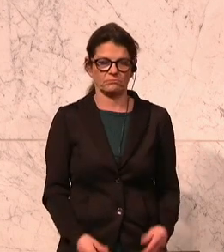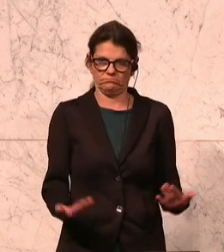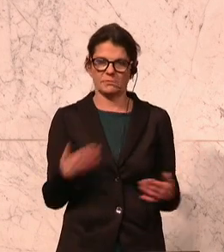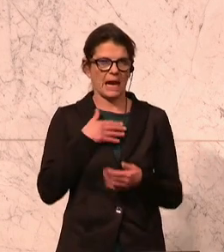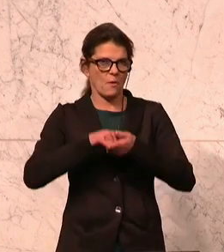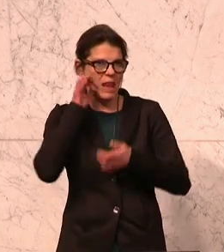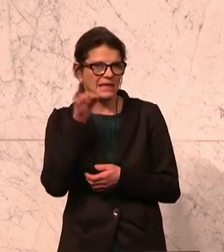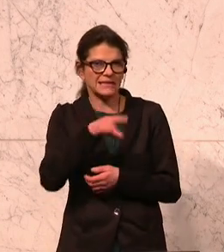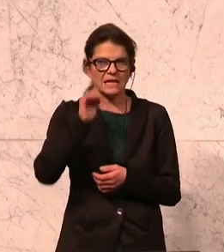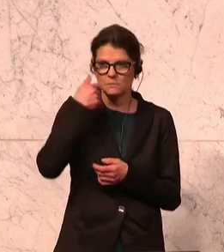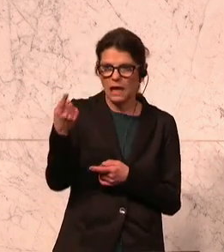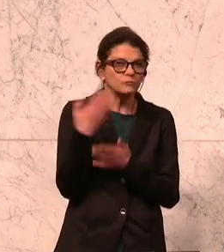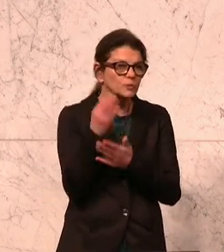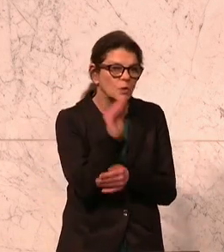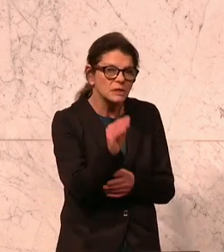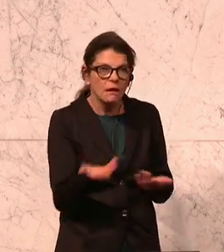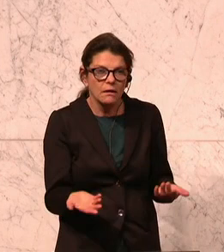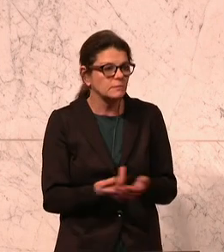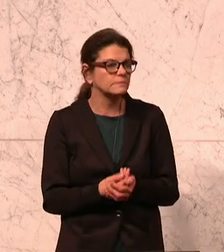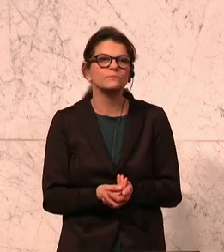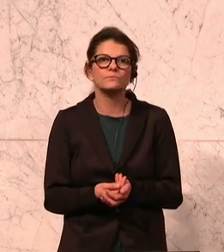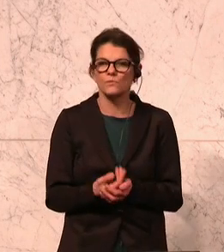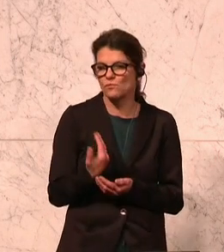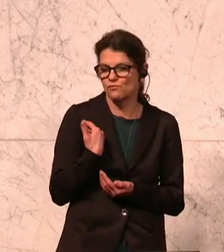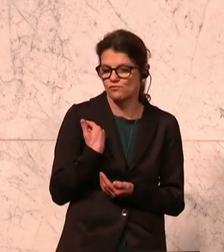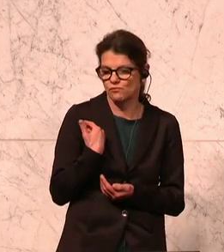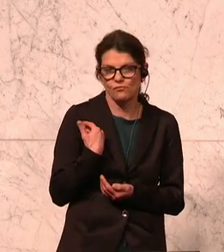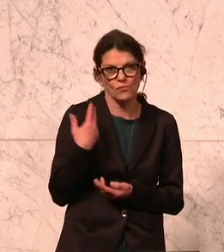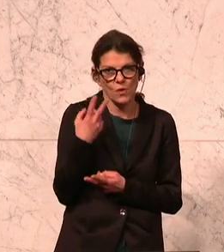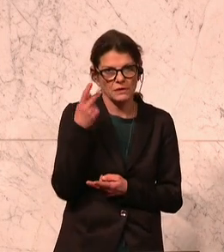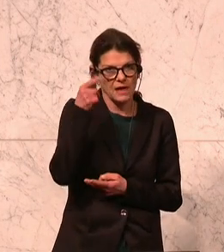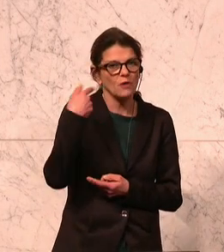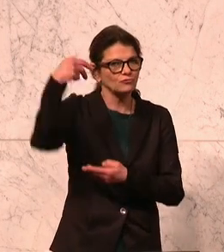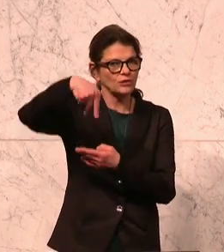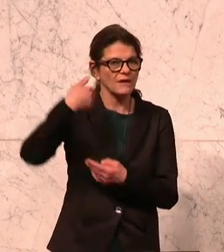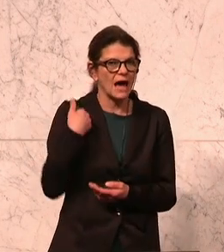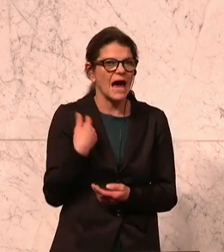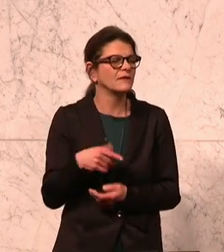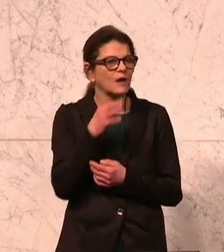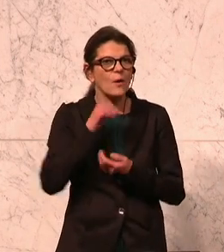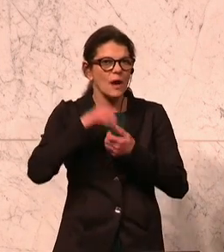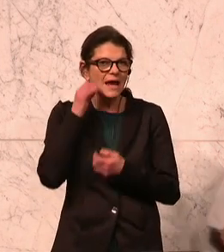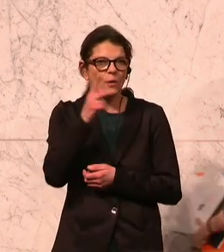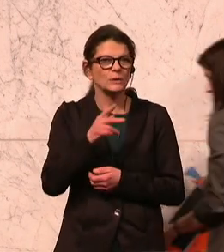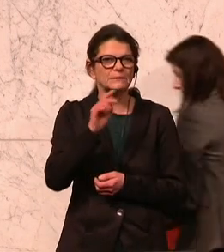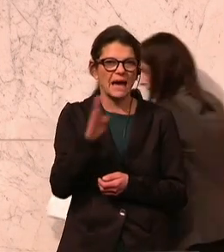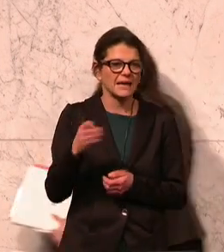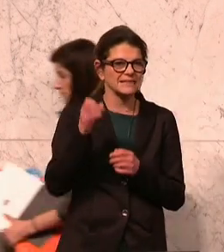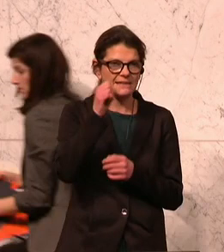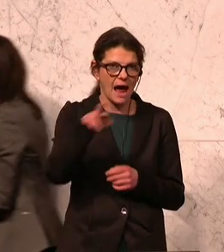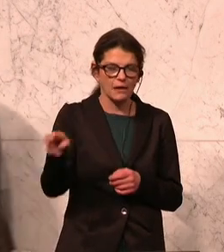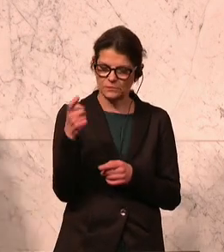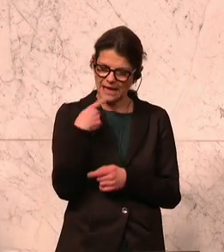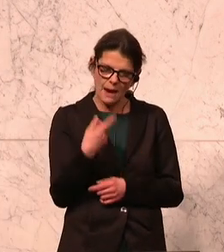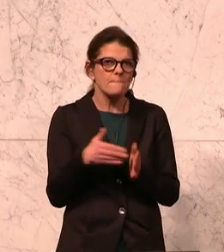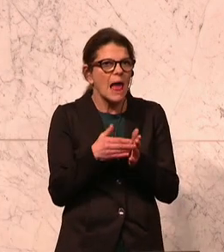Salzmann hat schon darauf hingewiesen und ich habe kurz draußen gestanden. Die Kollegin Künzberg-Sarre hat gemeint, ein